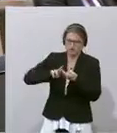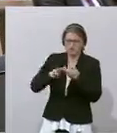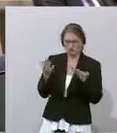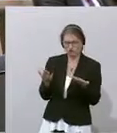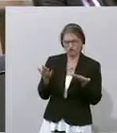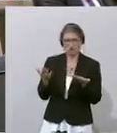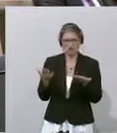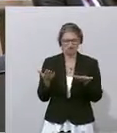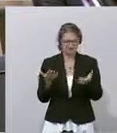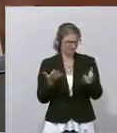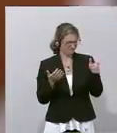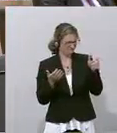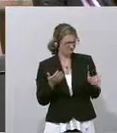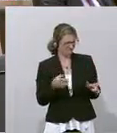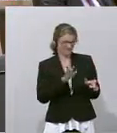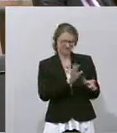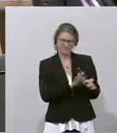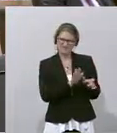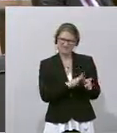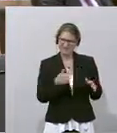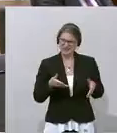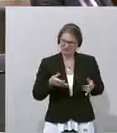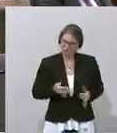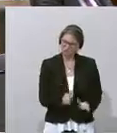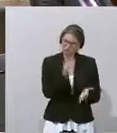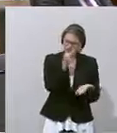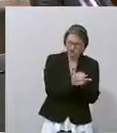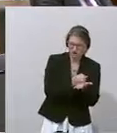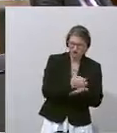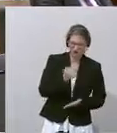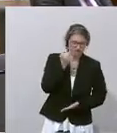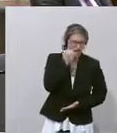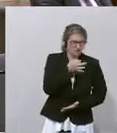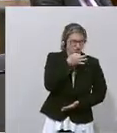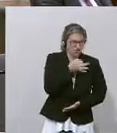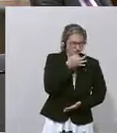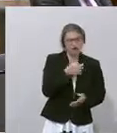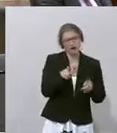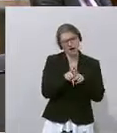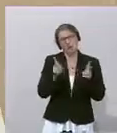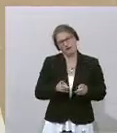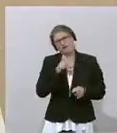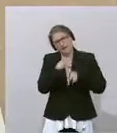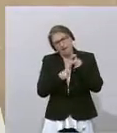Jemand, der seinen Geburtsort fake, ist doch auch in der Lage, einen Hackerangriff zu faken.